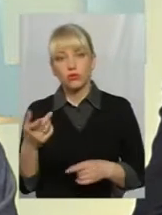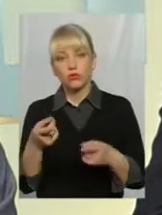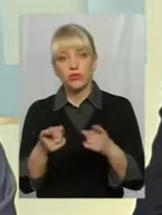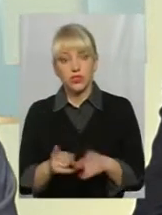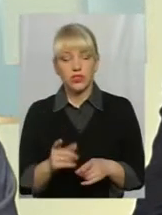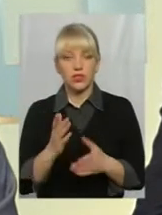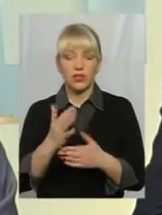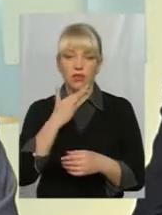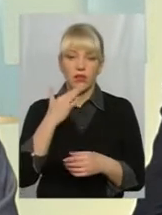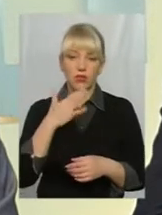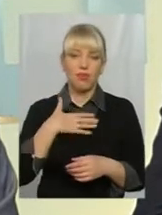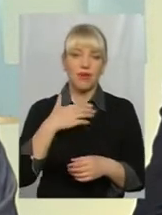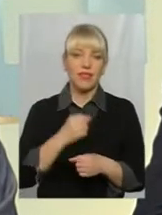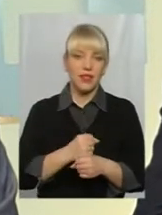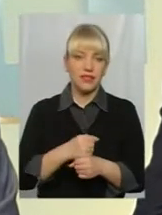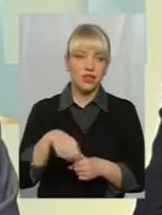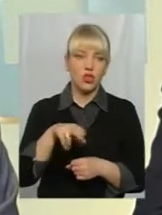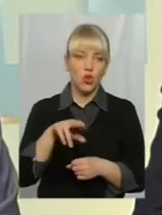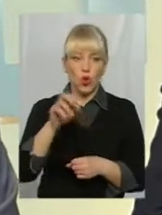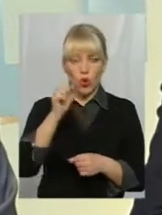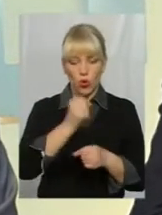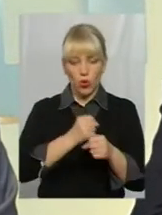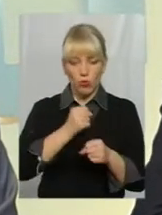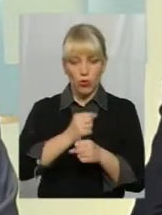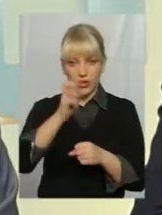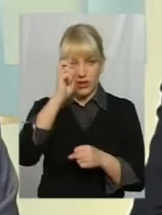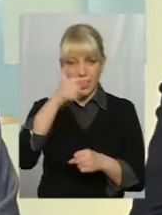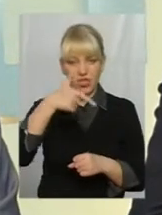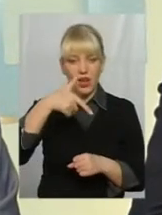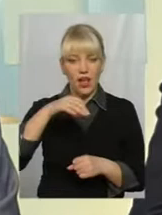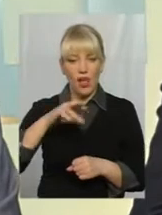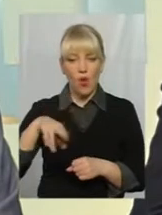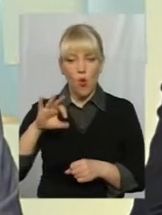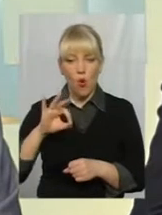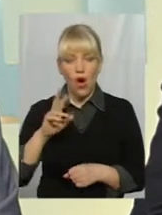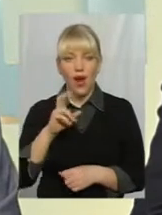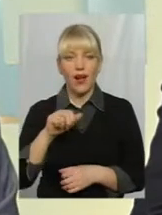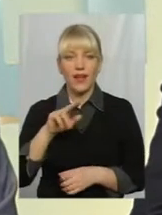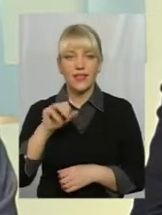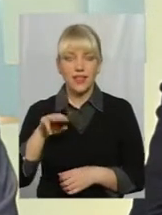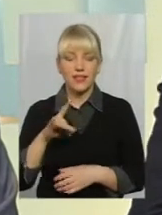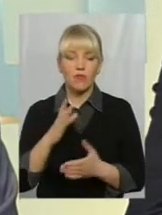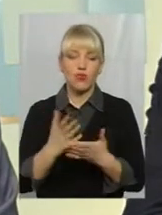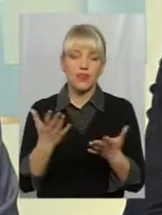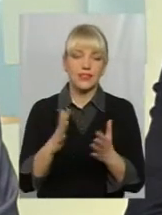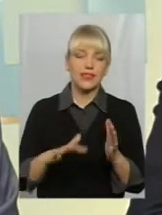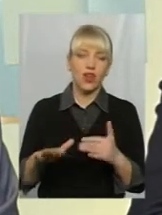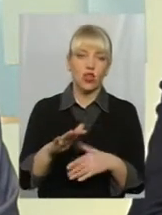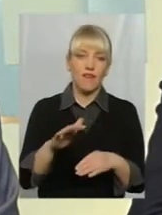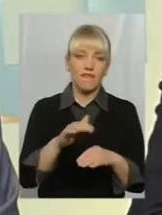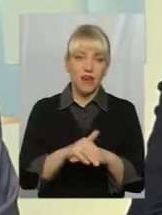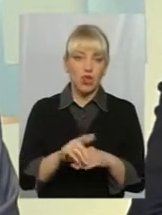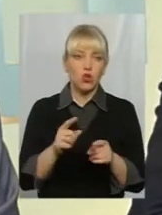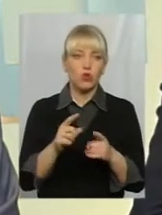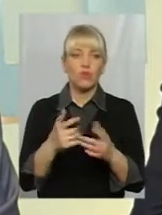є багато претензій десь до роботи держава кадастру. Можливо, тут є і десь територіальний фактор, тому що